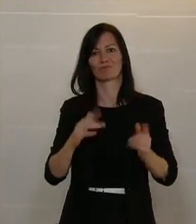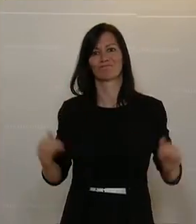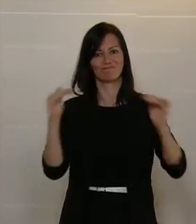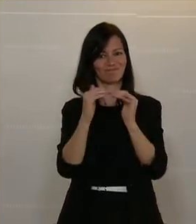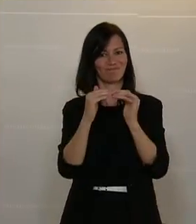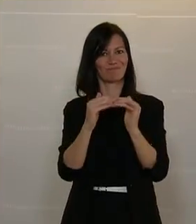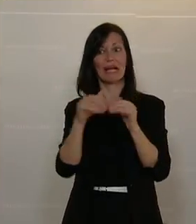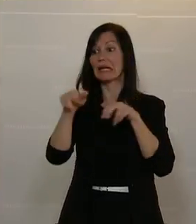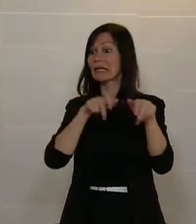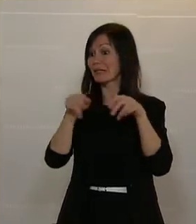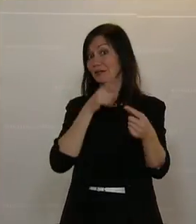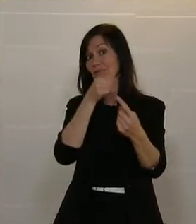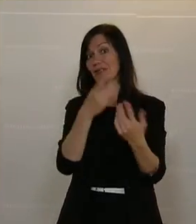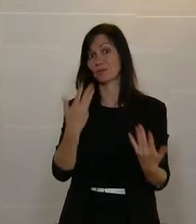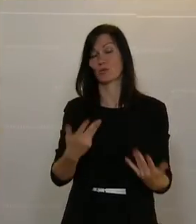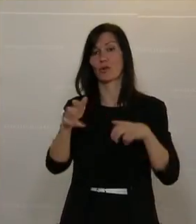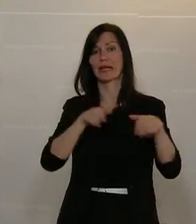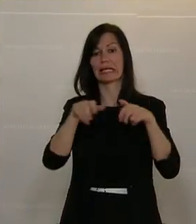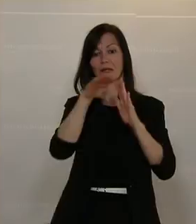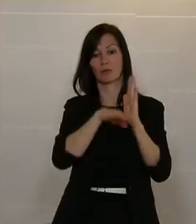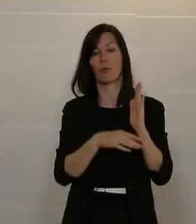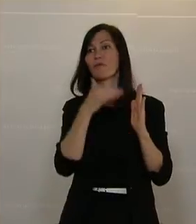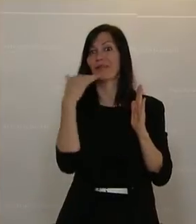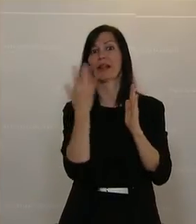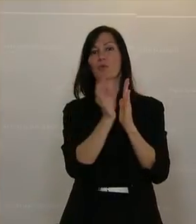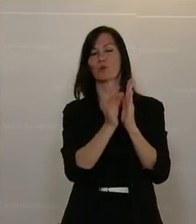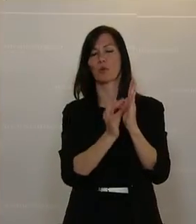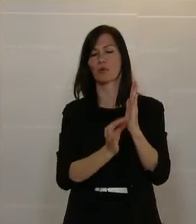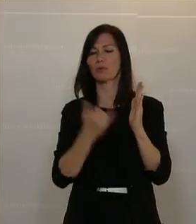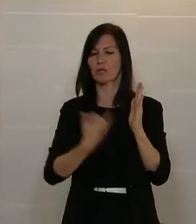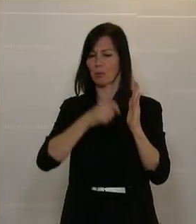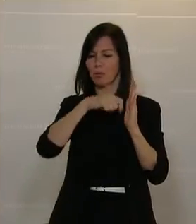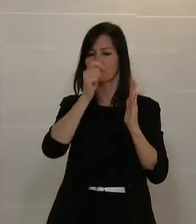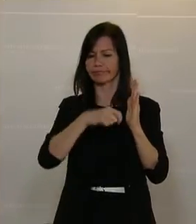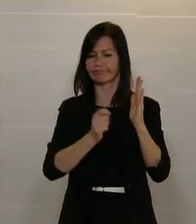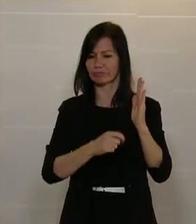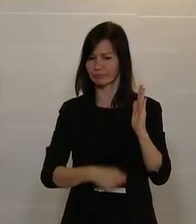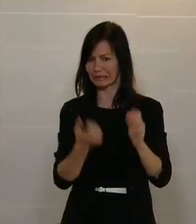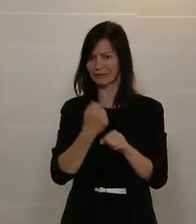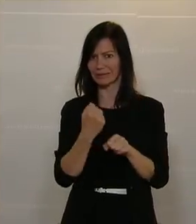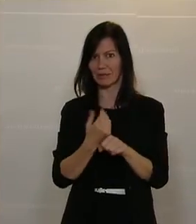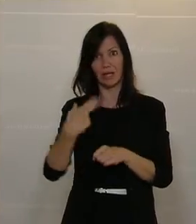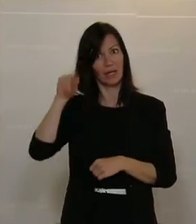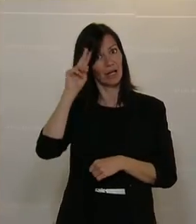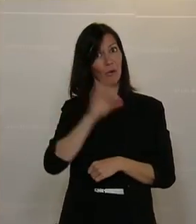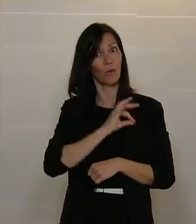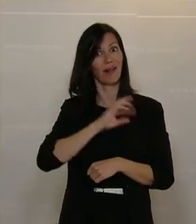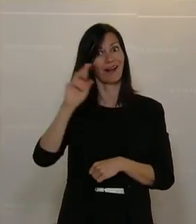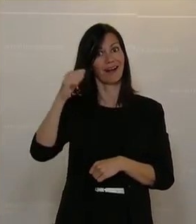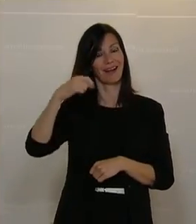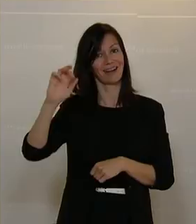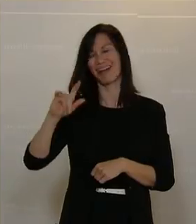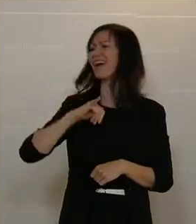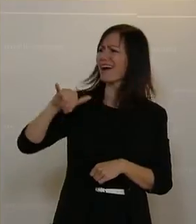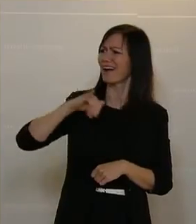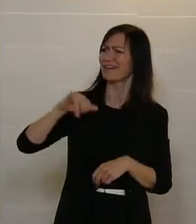Punkten im Regierungsprogramm, die wir jetzt nach der Reihe umsetzen. Und ich glaube, Herr Kollege Rager, so weit sind wir da gar nicht auseinander. Ich weiß, wir haben ja auch in